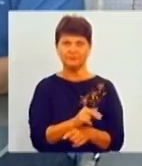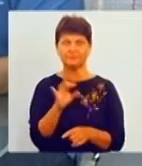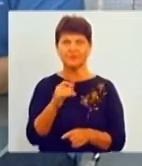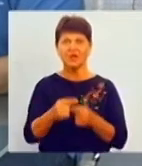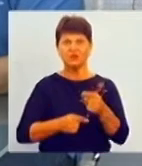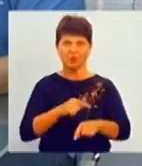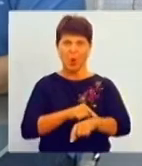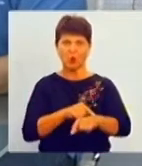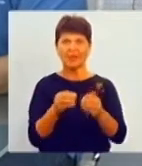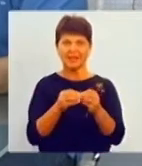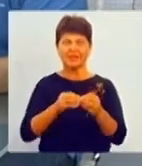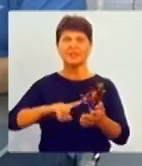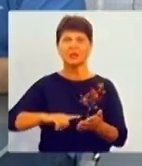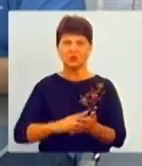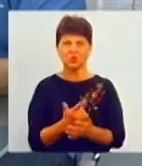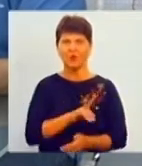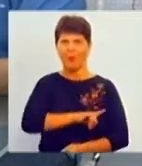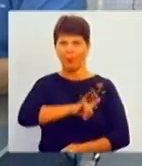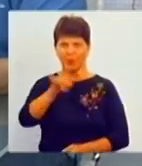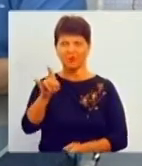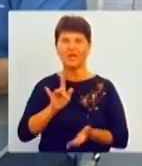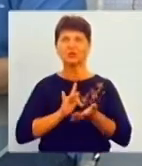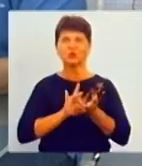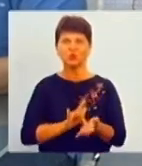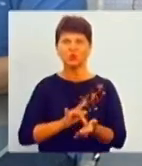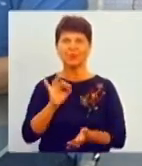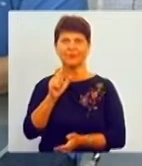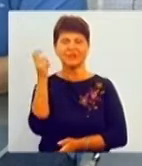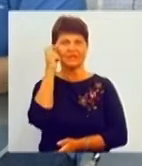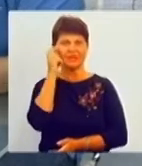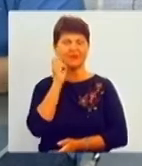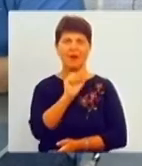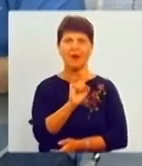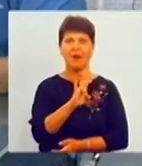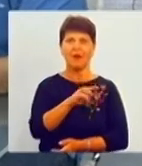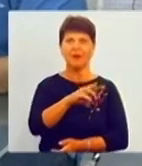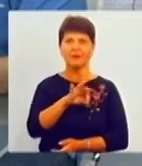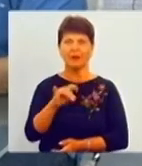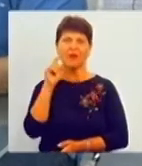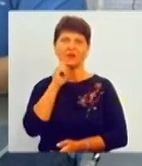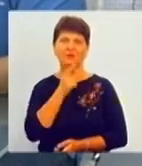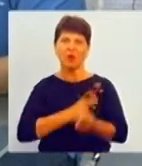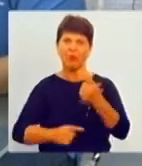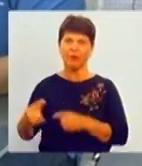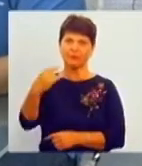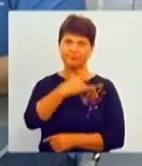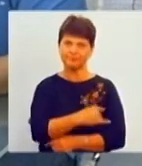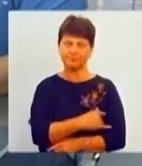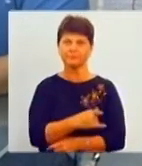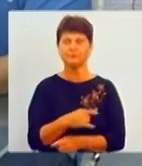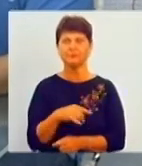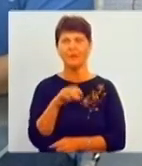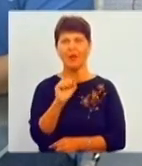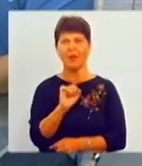годин 10 він знов полетів з туристами, які з Києва летіли в Анталію, і Вінничан вже привіз назад. В цей час туристів в Анталії